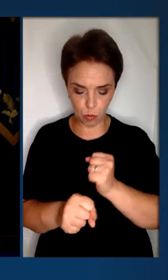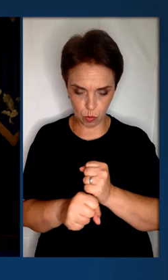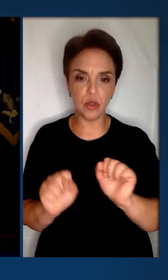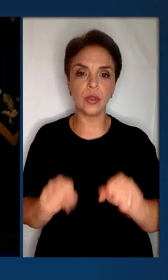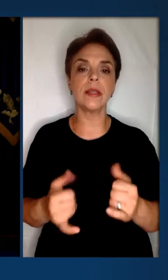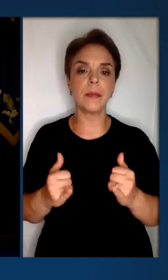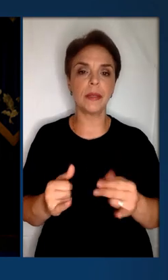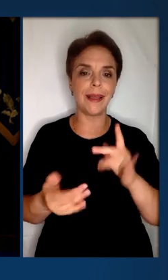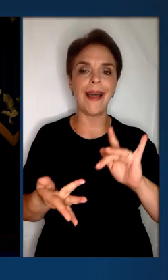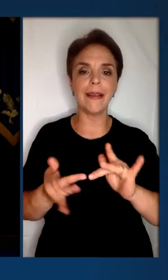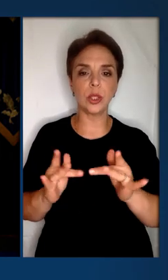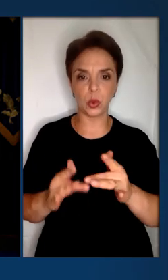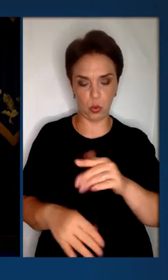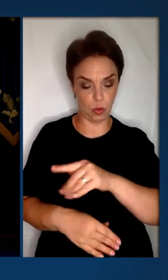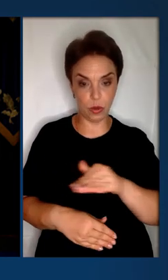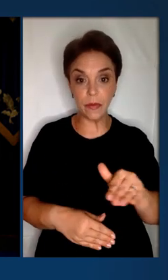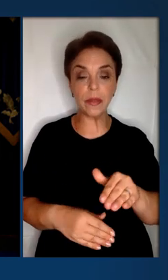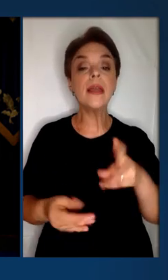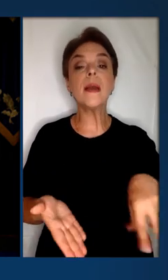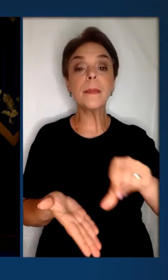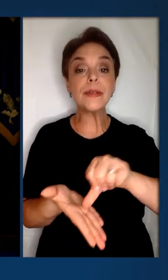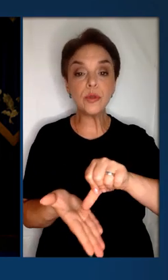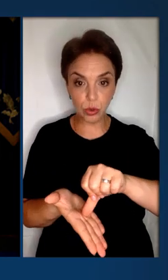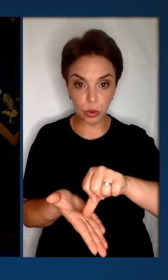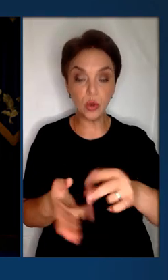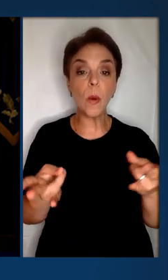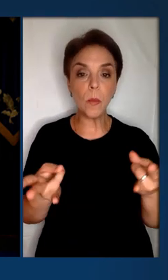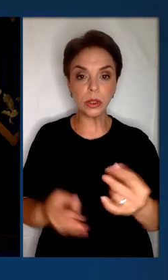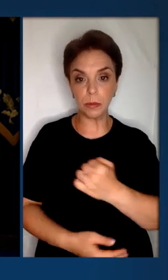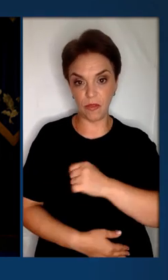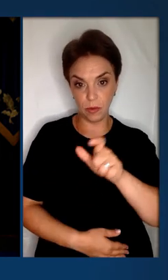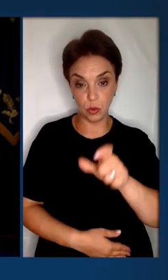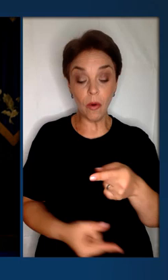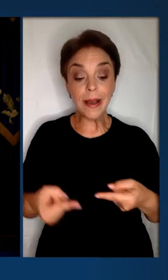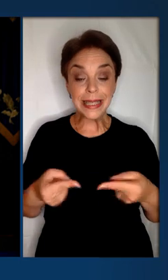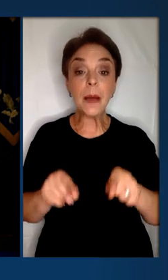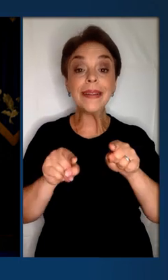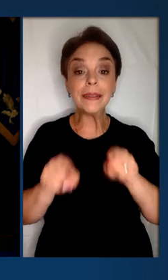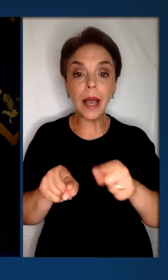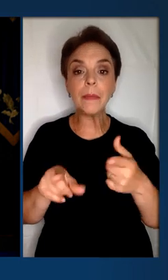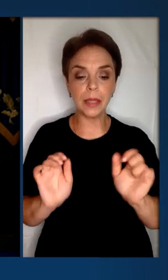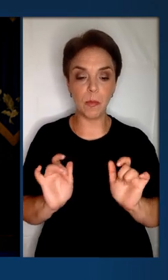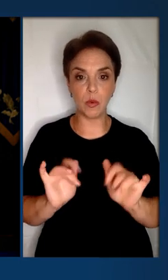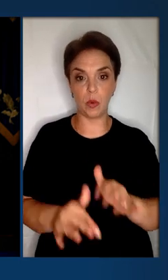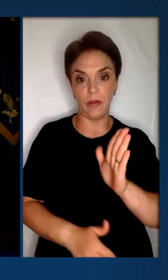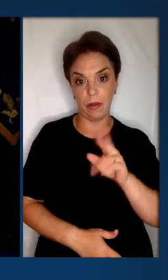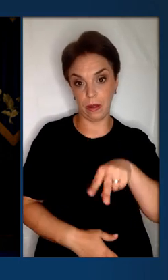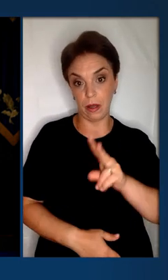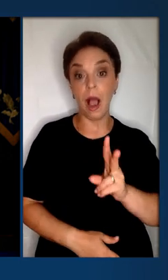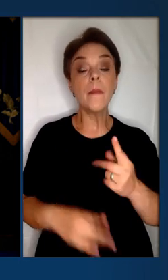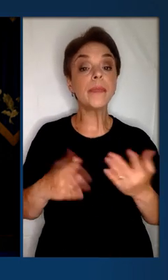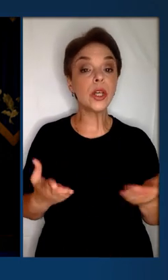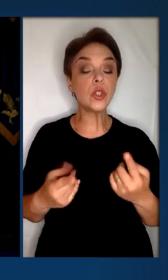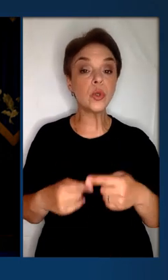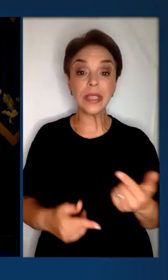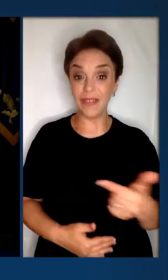все можна забезпечити на електронному рівні та присутністю потрібного військового саме там, де проходить ВЛК.